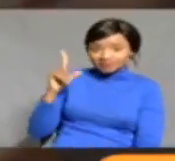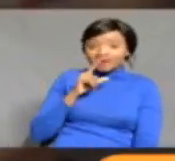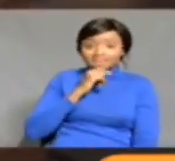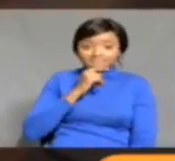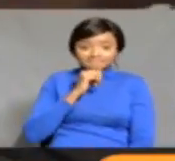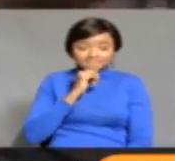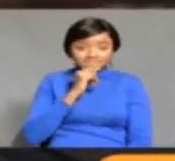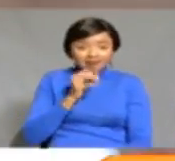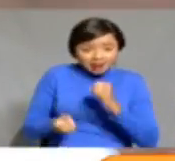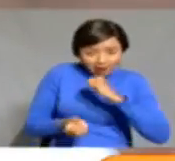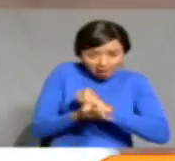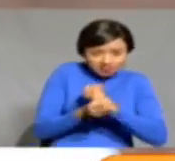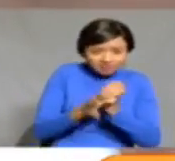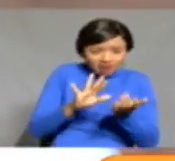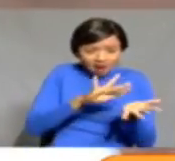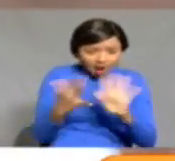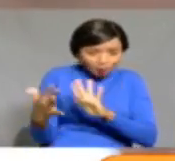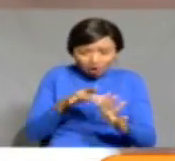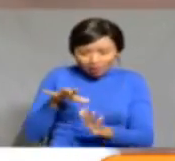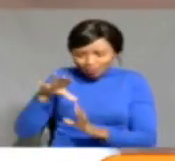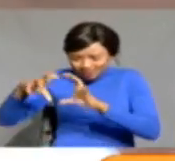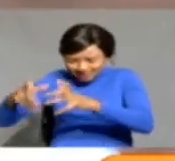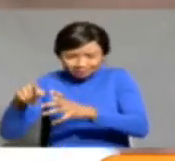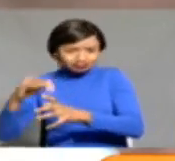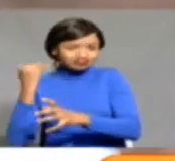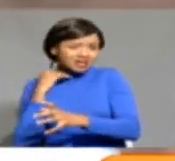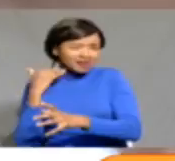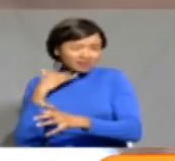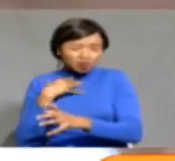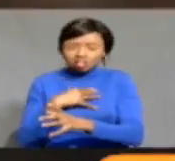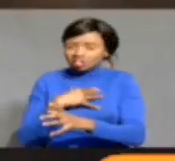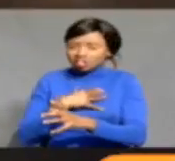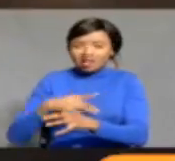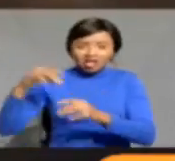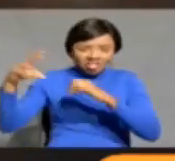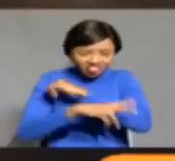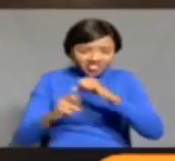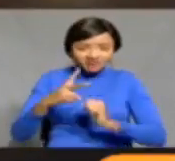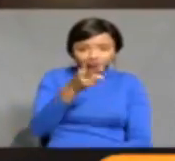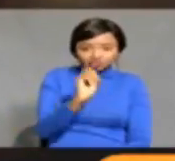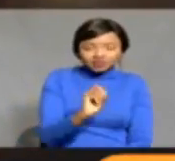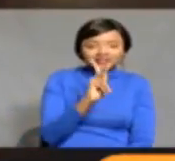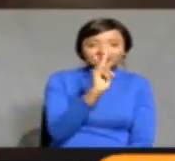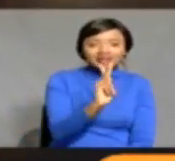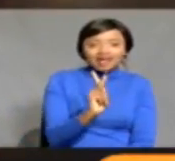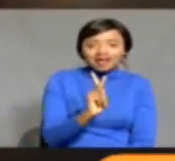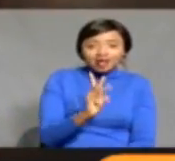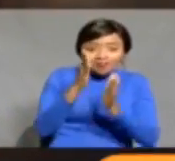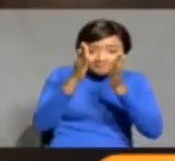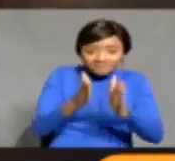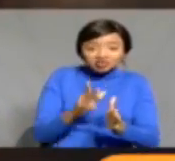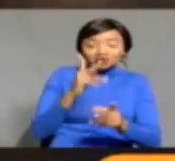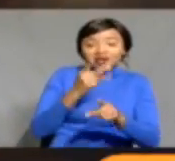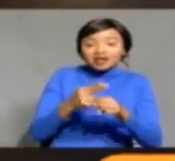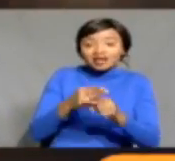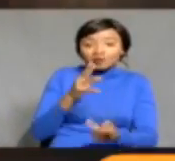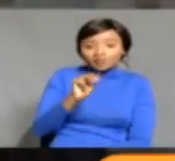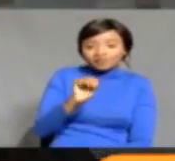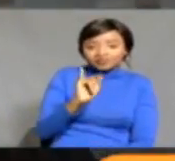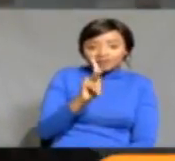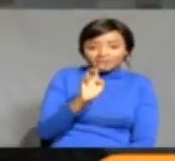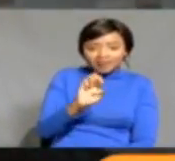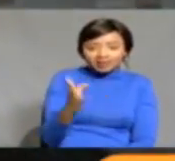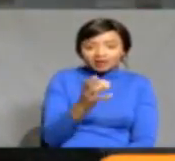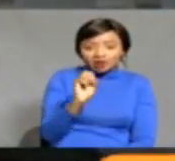tumelibana anatueleza jinsi alivyo utapeliwa shilingi elfu shurini mwakajana na mtu wanaetambulika kama Mike Otieno. Kando na